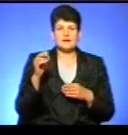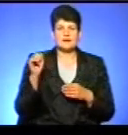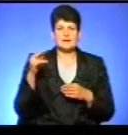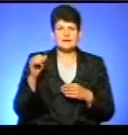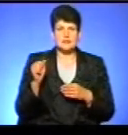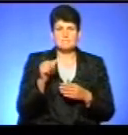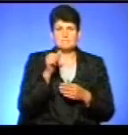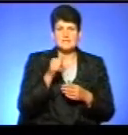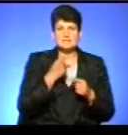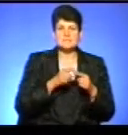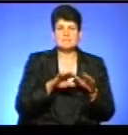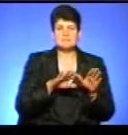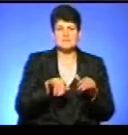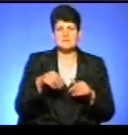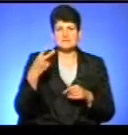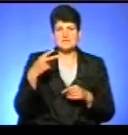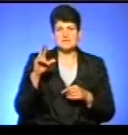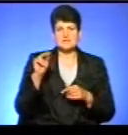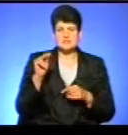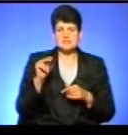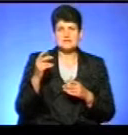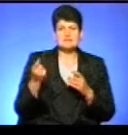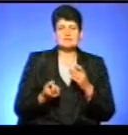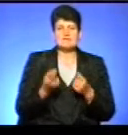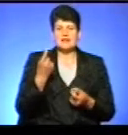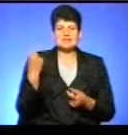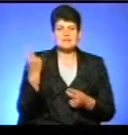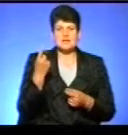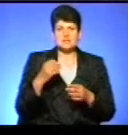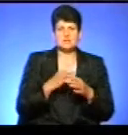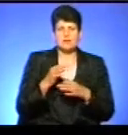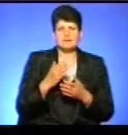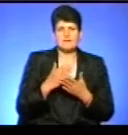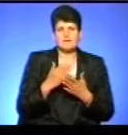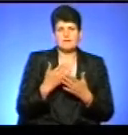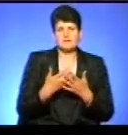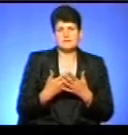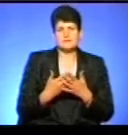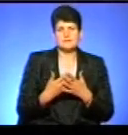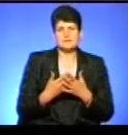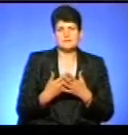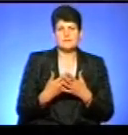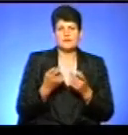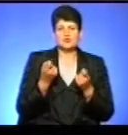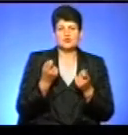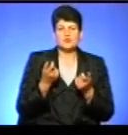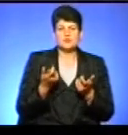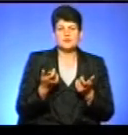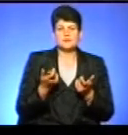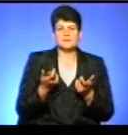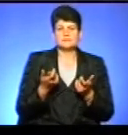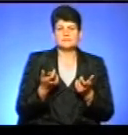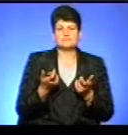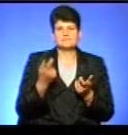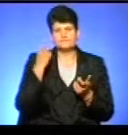Тобто переважно це після 20-х чисел з'являються перші проєкти. Ну, якась є така, можливо, трошки така якась